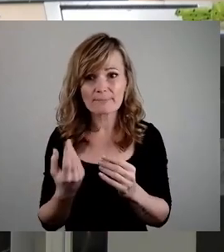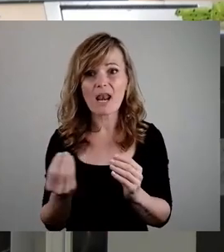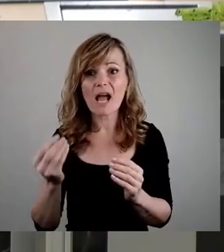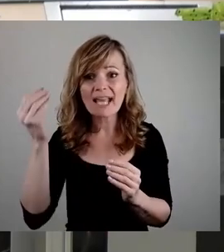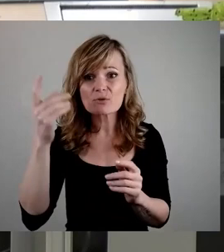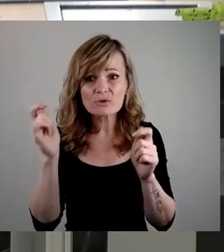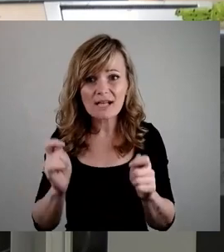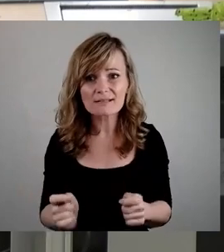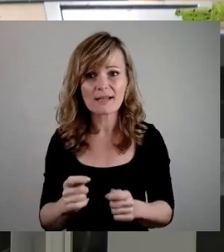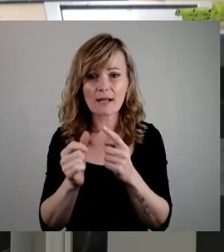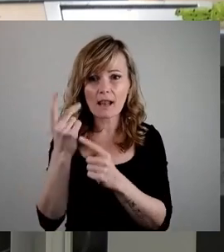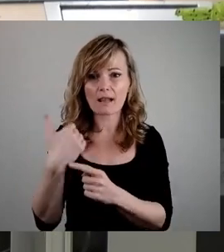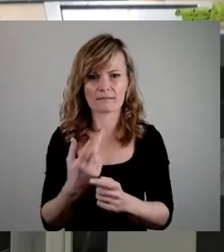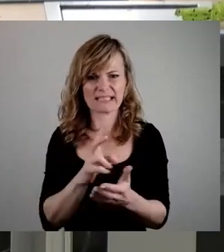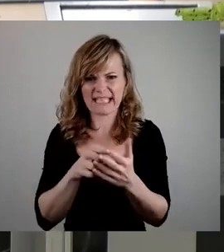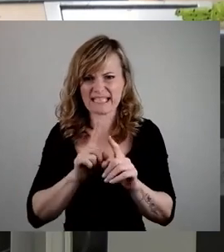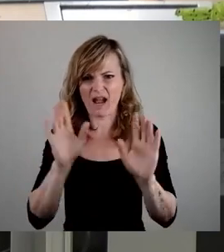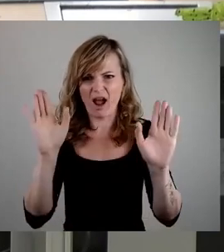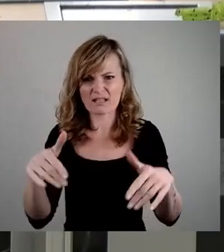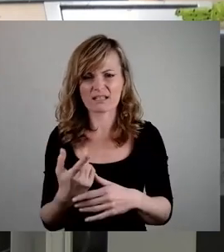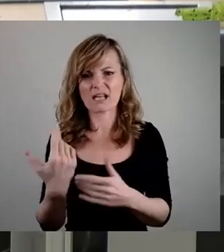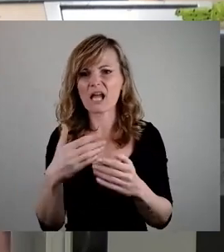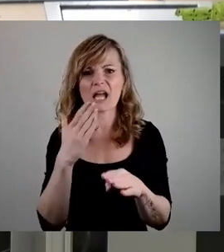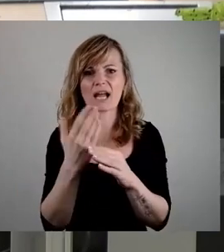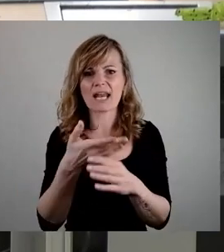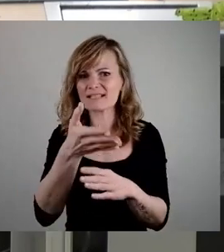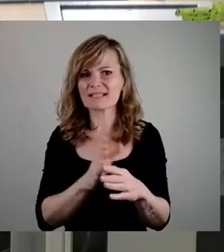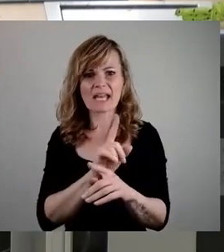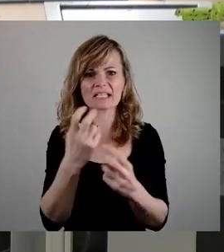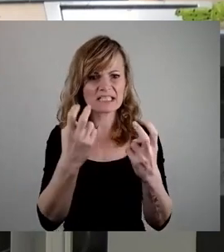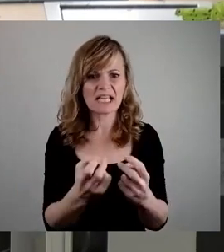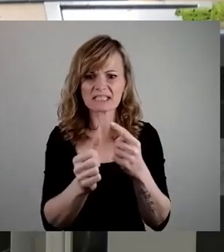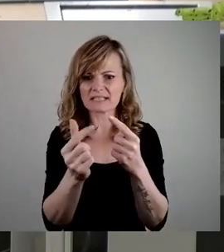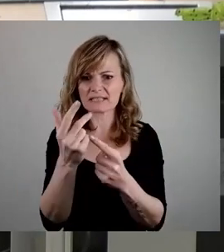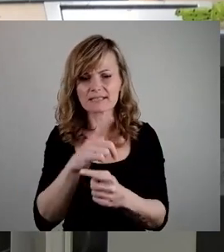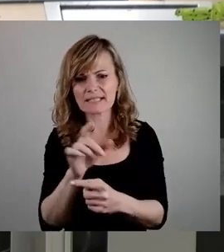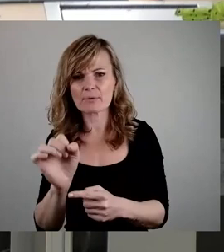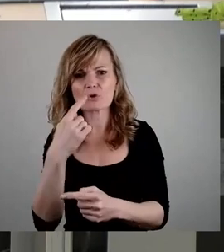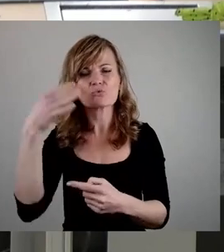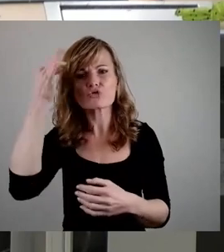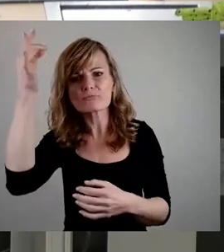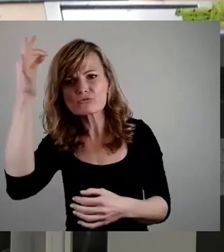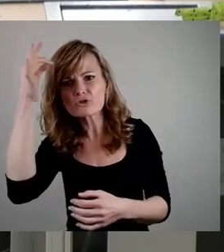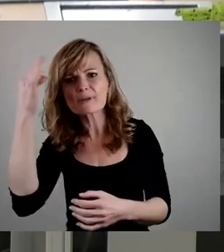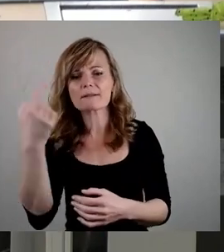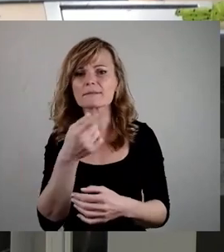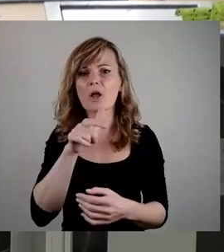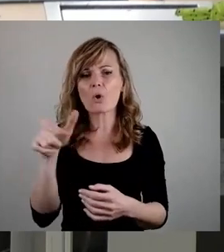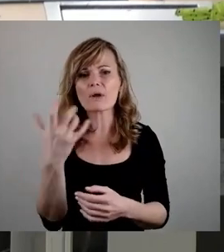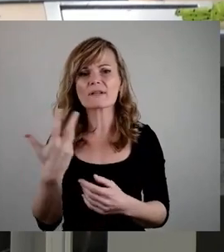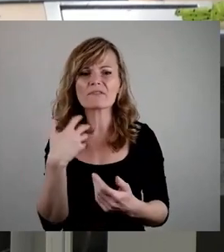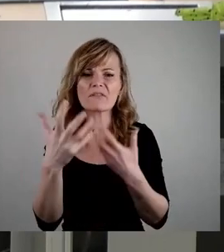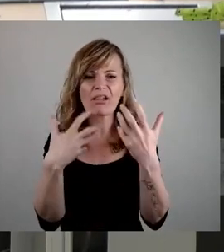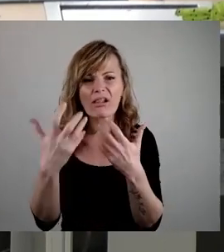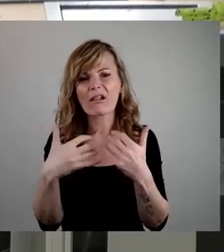mit Dingen, die gar nicht gehen. Wir können den Klassenteiler nicht setzen. Nur Gespinne, nur den Leuten Schaum ums Maul